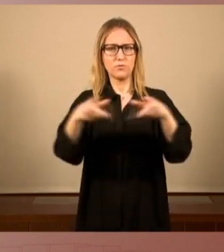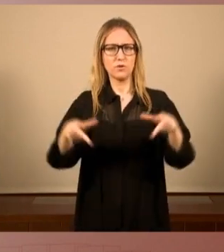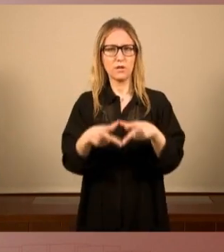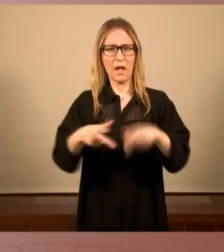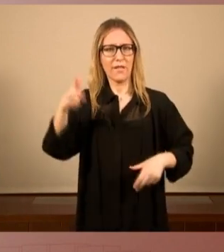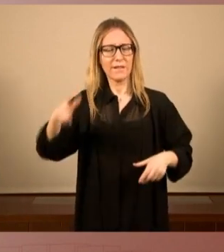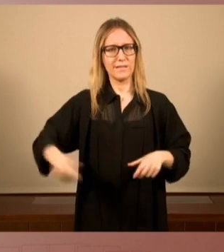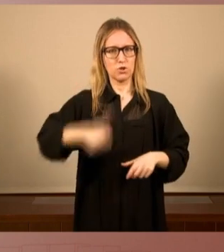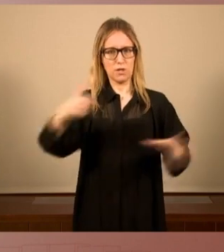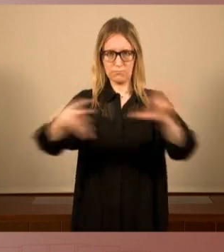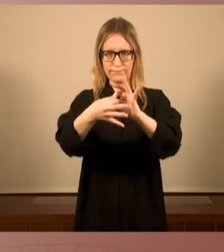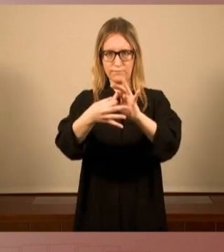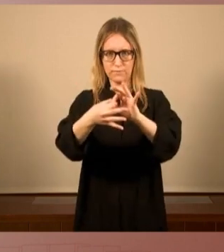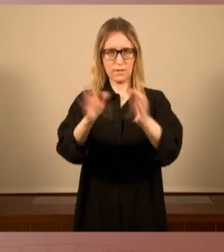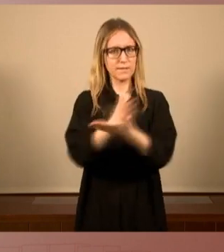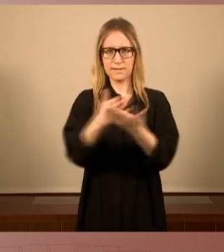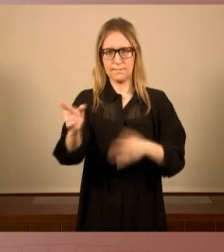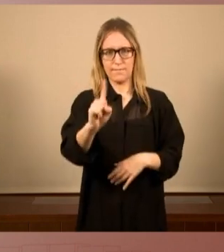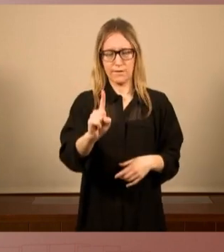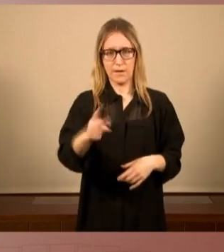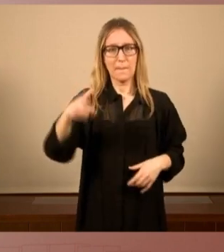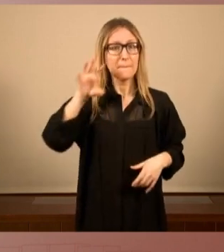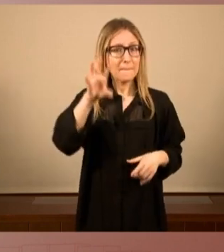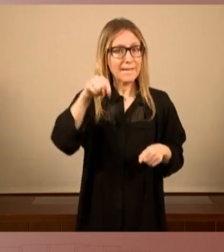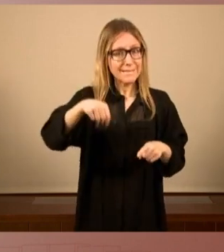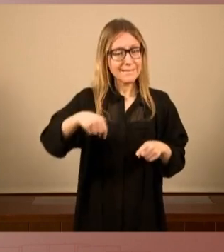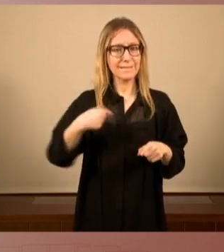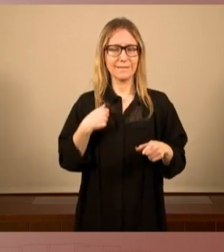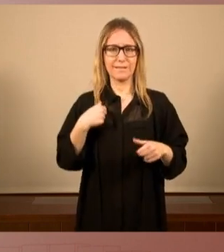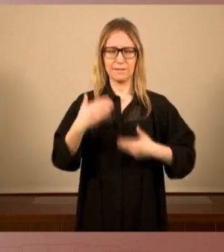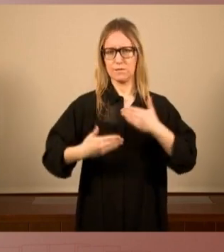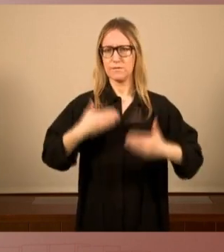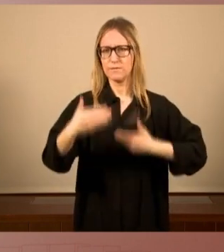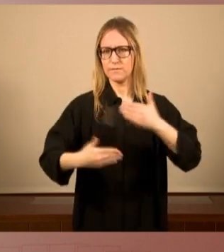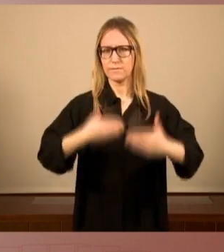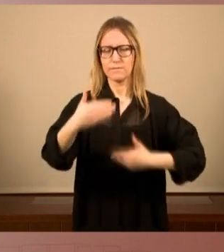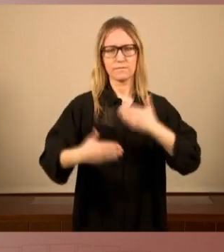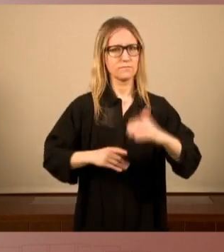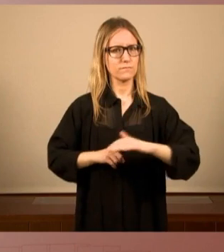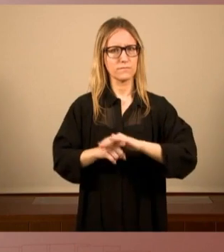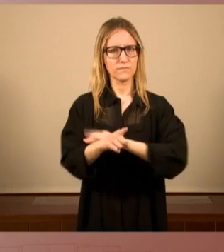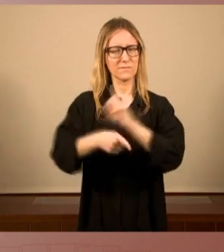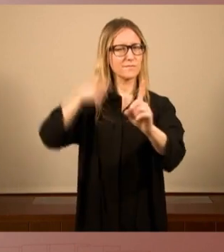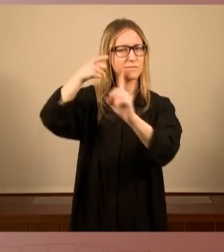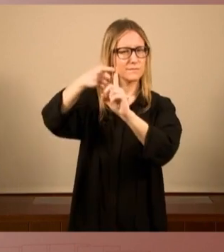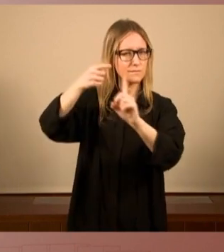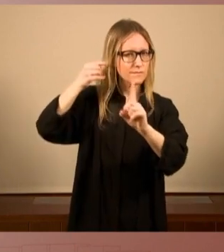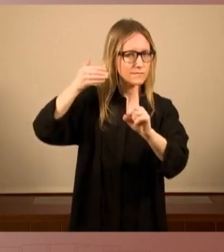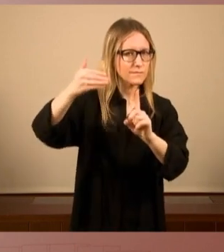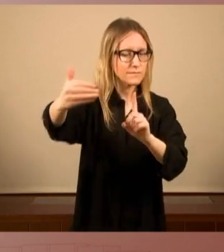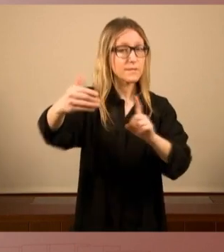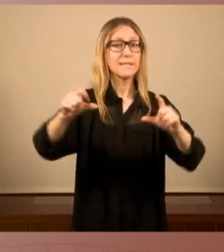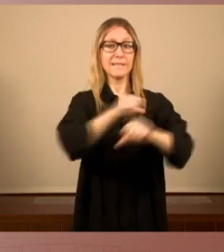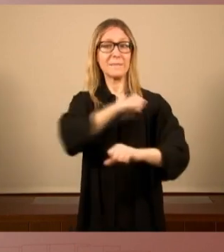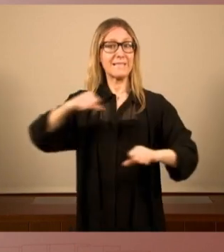nacionals d'aquest país que camina cap a l'horitzó de l'independentisme d'esquerres